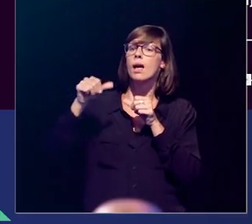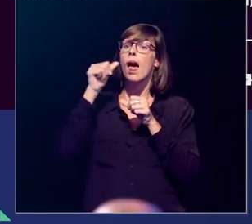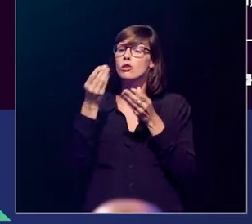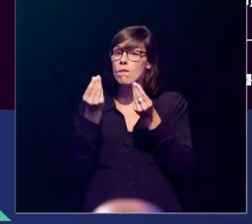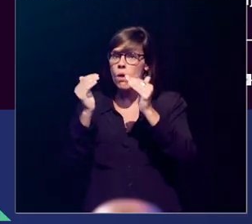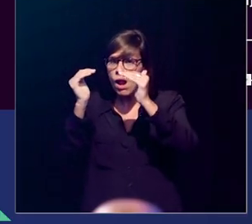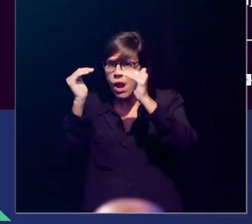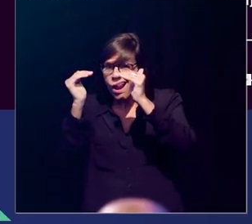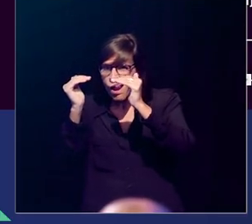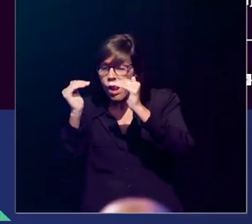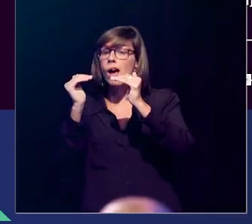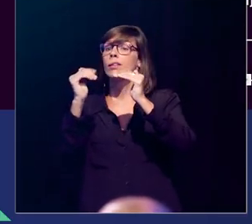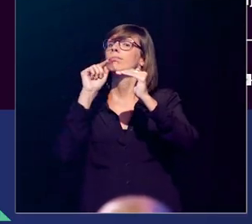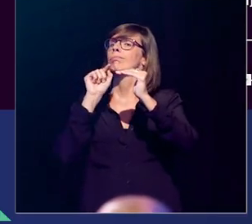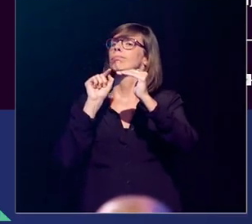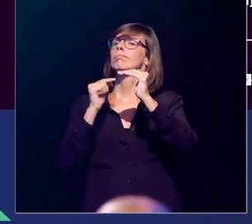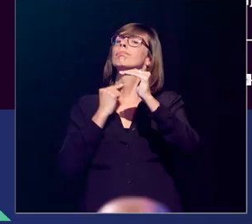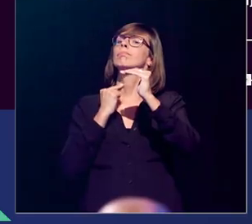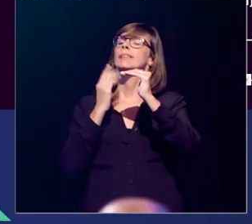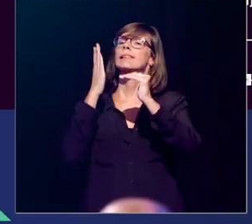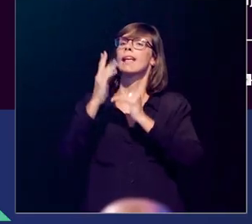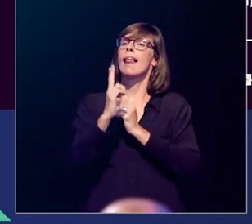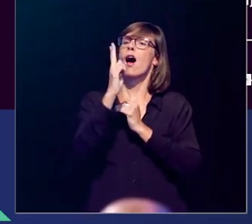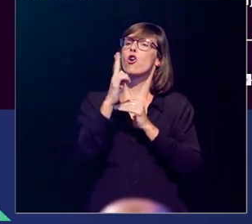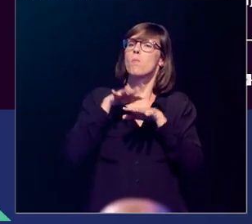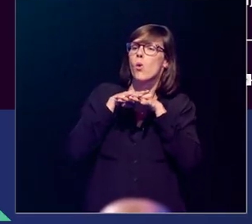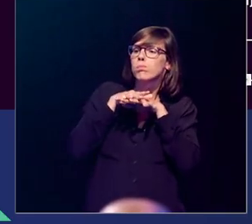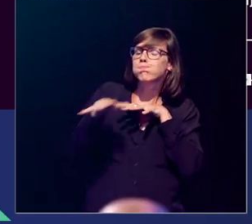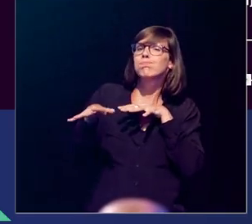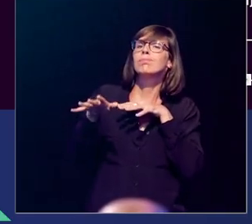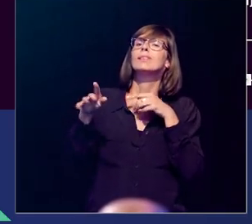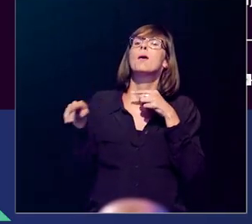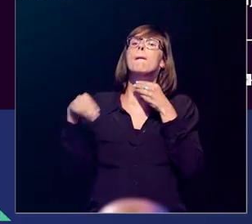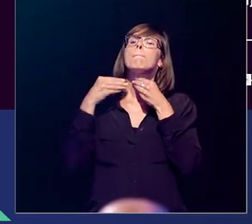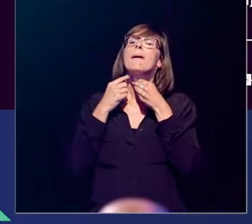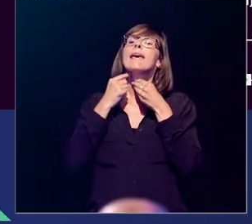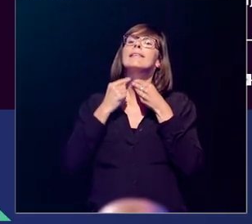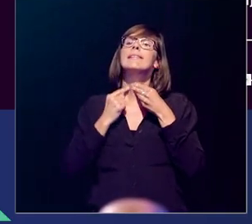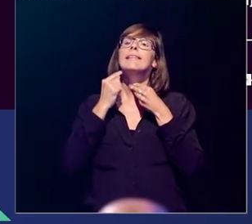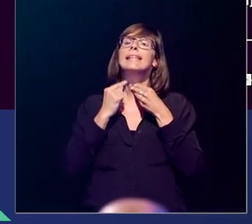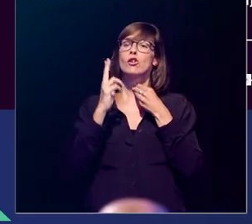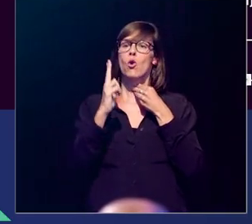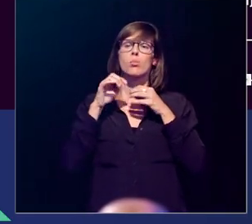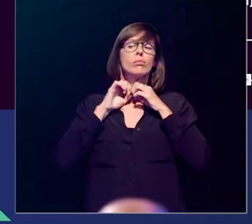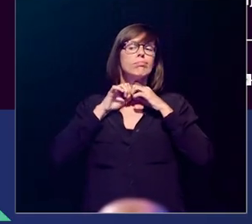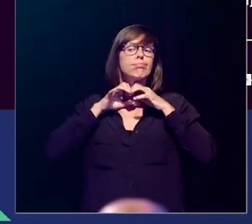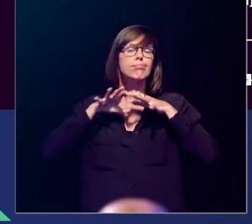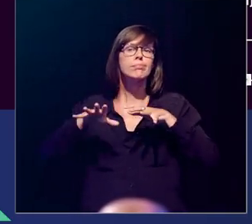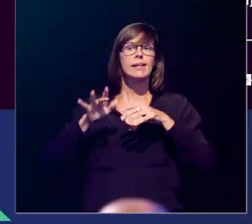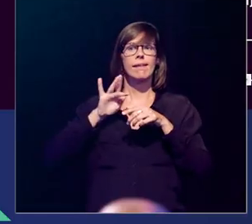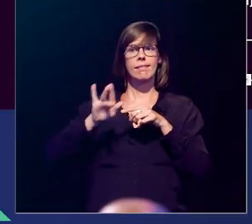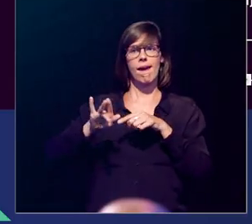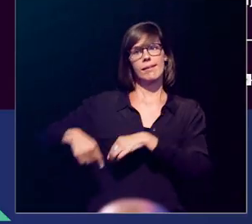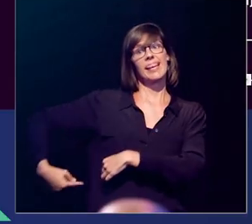het calciumgehalte een heel klein beetje zakt, dan gaan ze een hormoon secreteren, een bijschildklierhormoon of parathormoon,